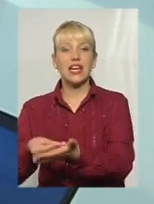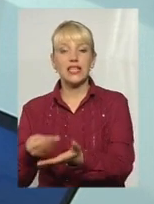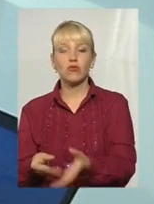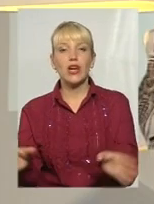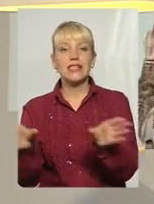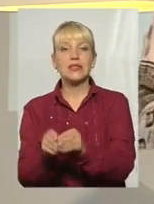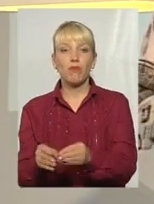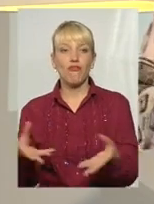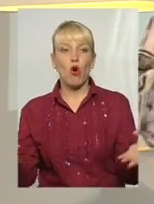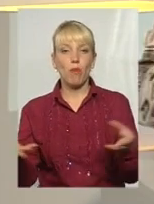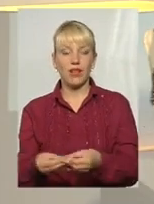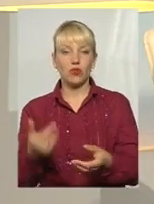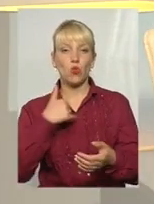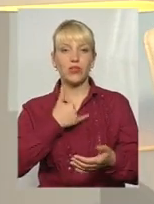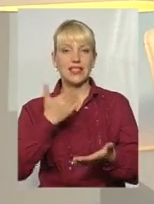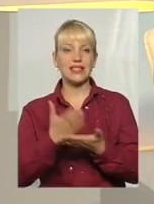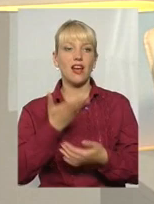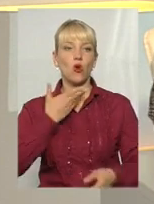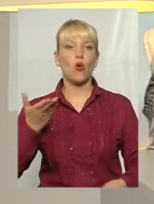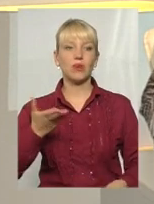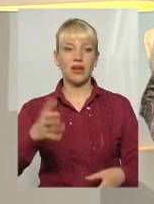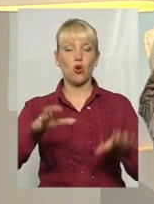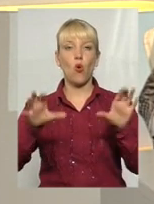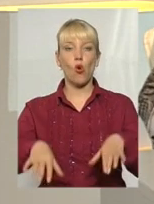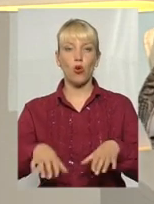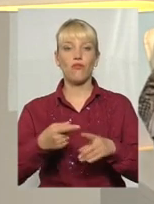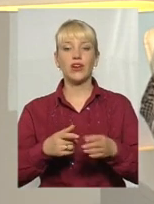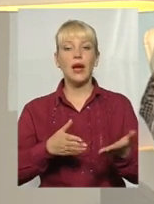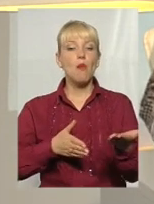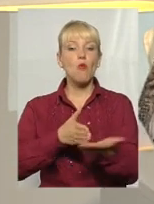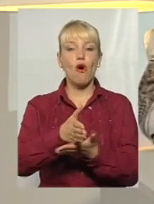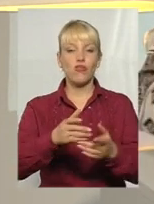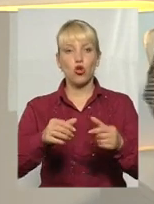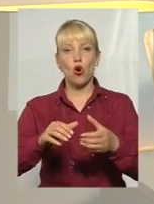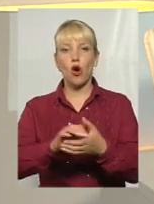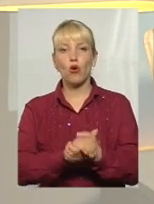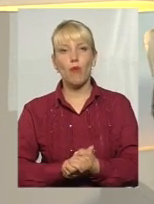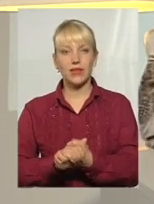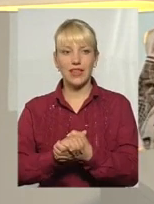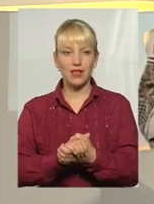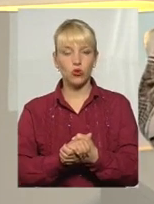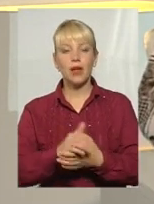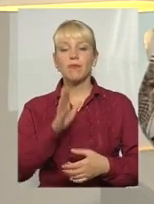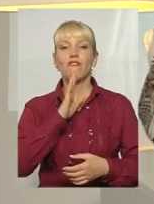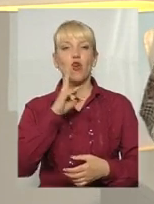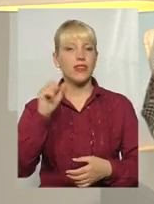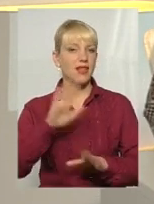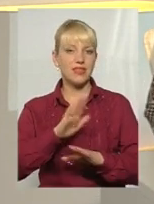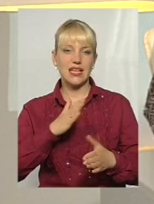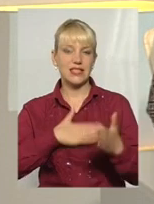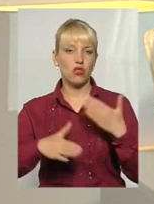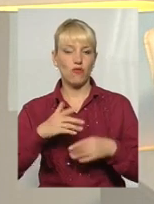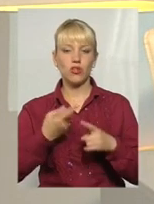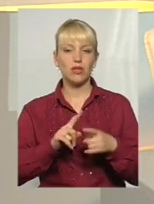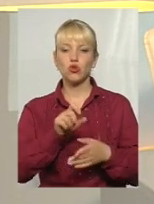У нас є коментар голови профільного комітету Верховної Ради. Вона не надто задоволена тим, що ухвалили